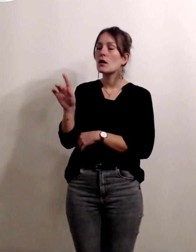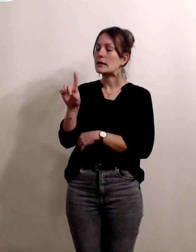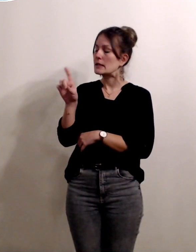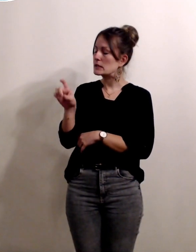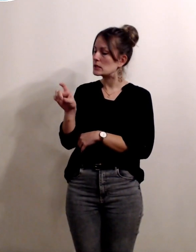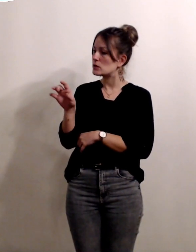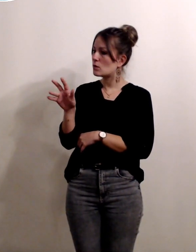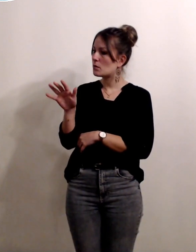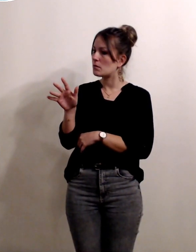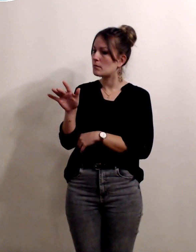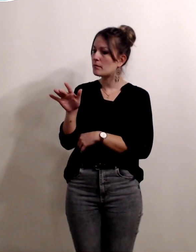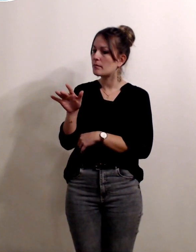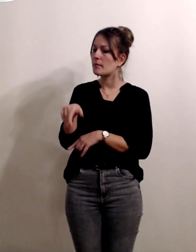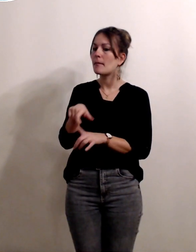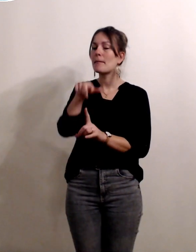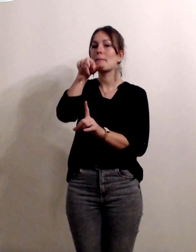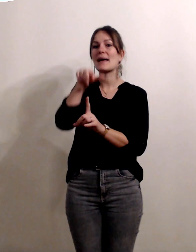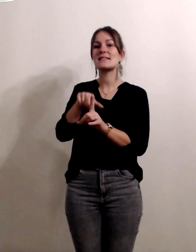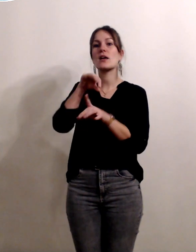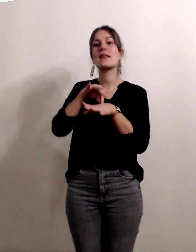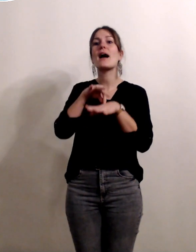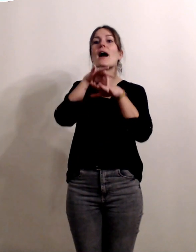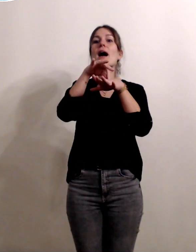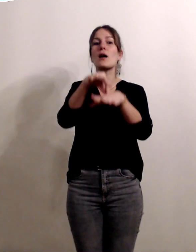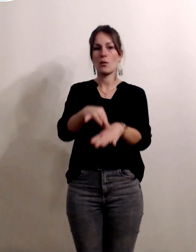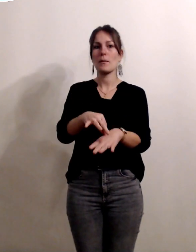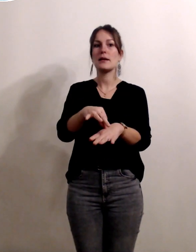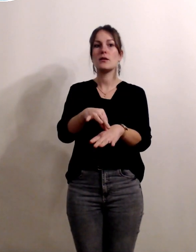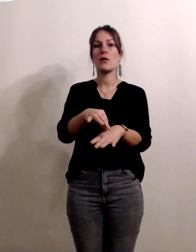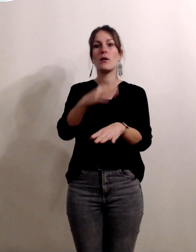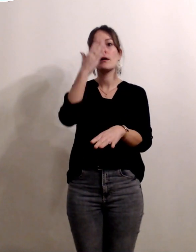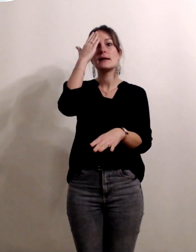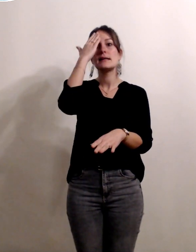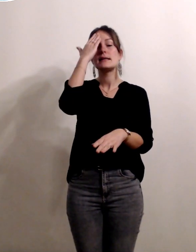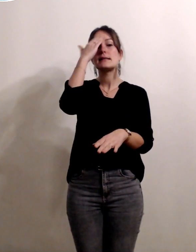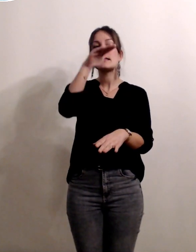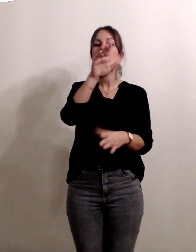aux accompagnantes périnatales à la maternité de Bretonneau